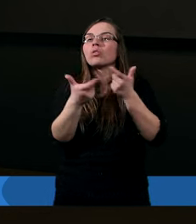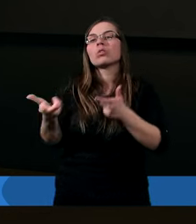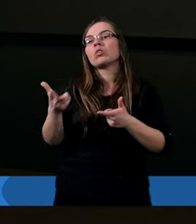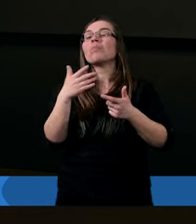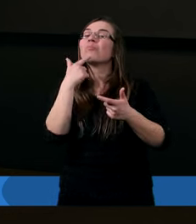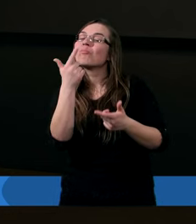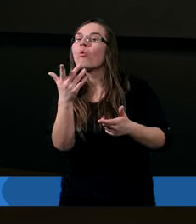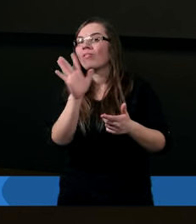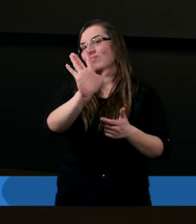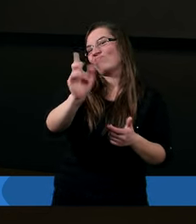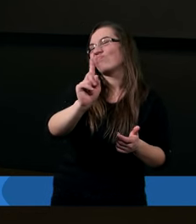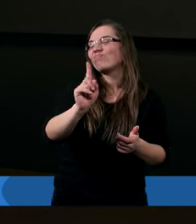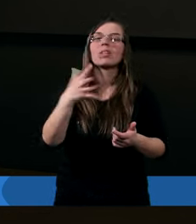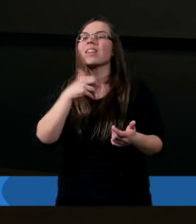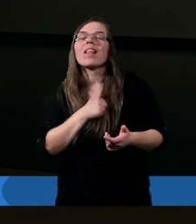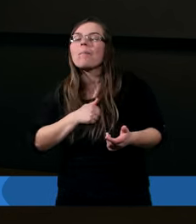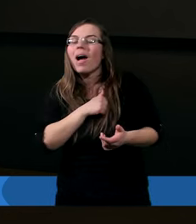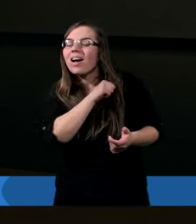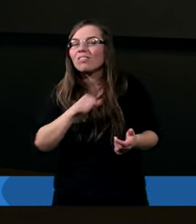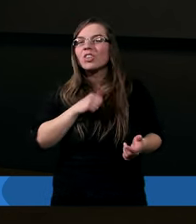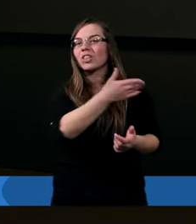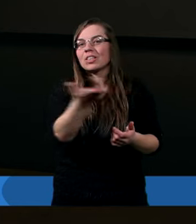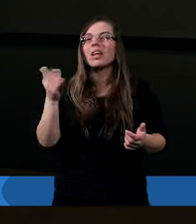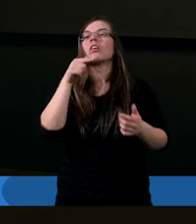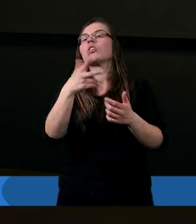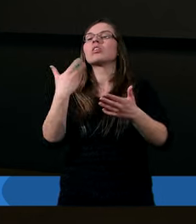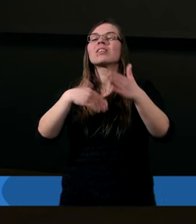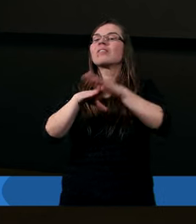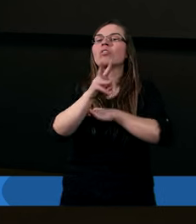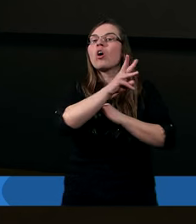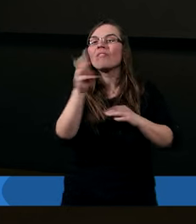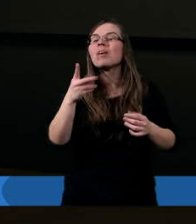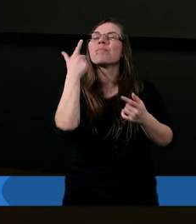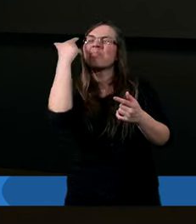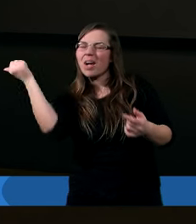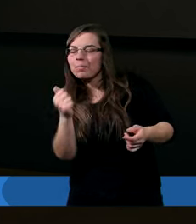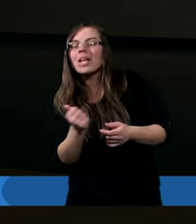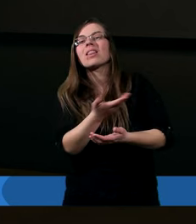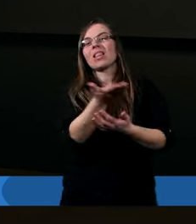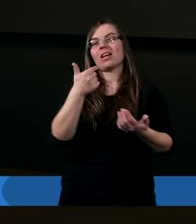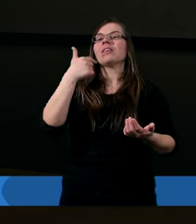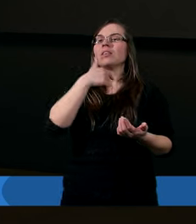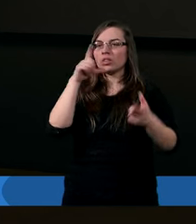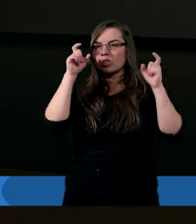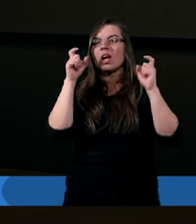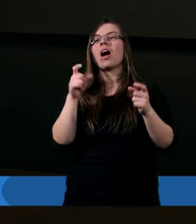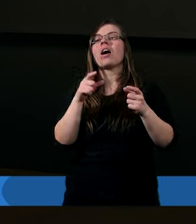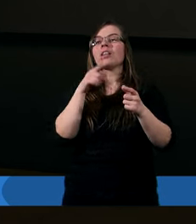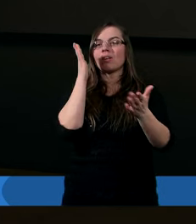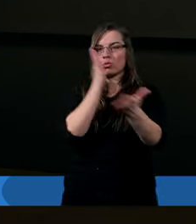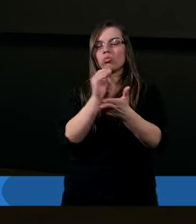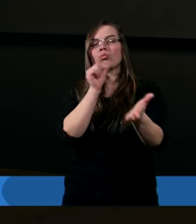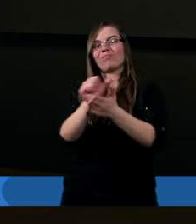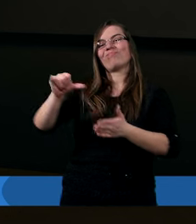Nie martwcie się. Macie kłopoty? Nie wychodzi wam? Pamiętajcie, szatan już jest